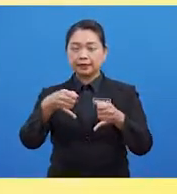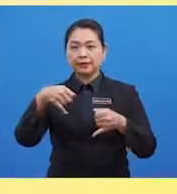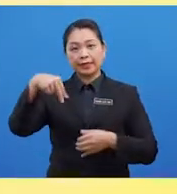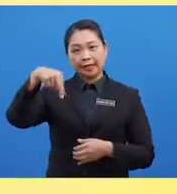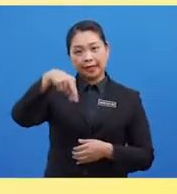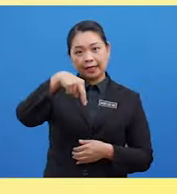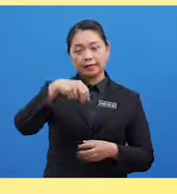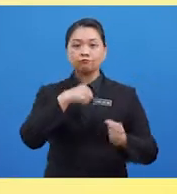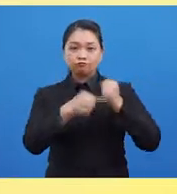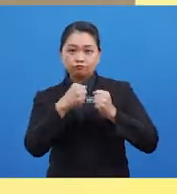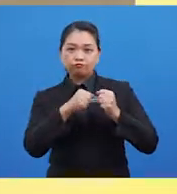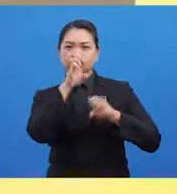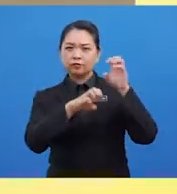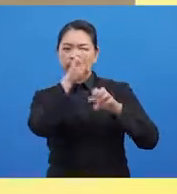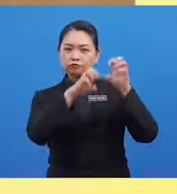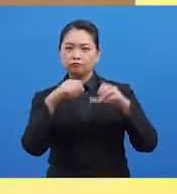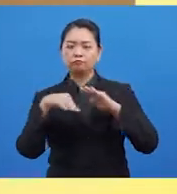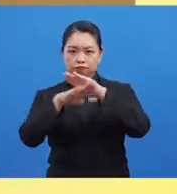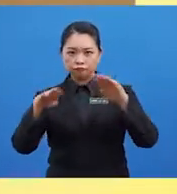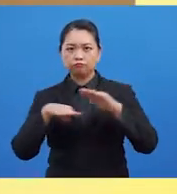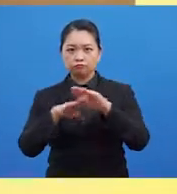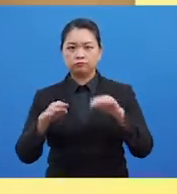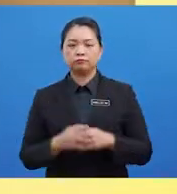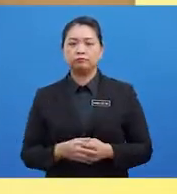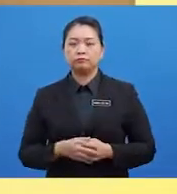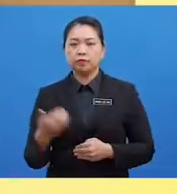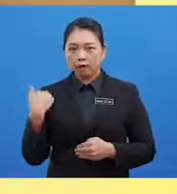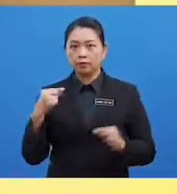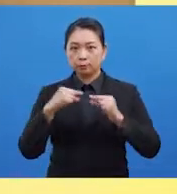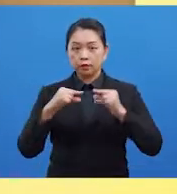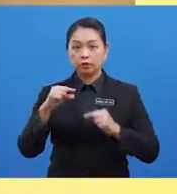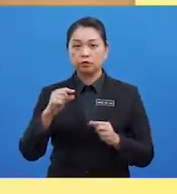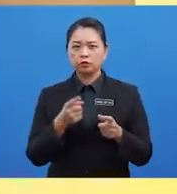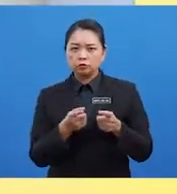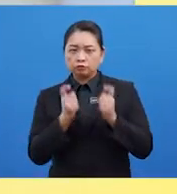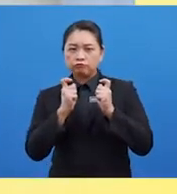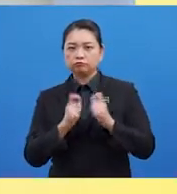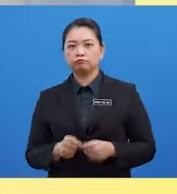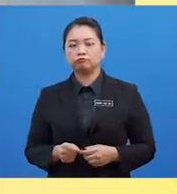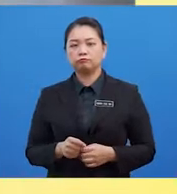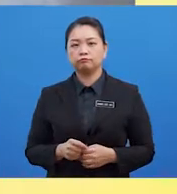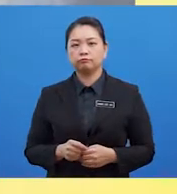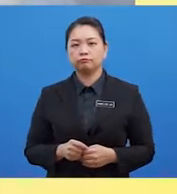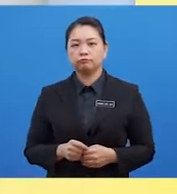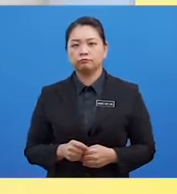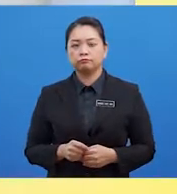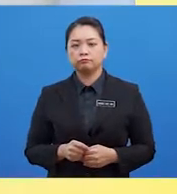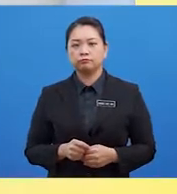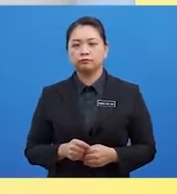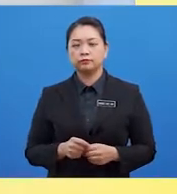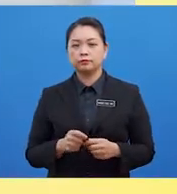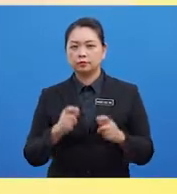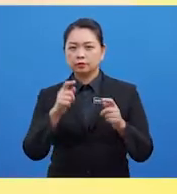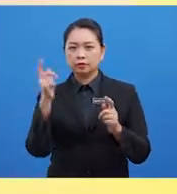Memanjat Dan Berenang Terdapat Pergerakan Spontan Dalam Tindakan Reflex Pergerakan Reflex Adalah Tindak Balas